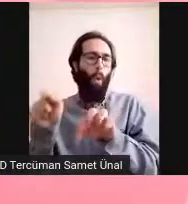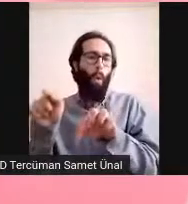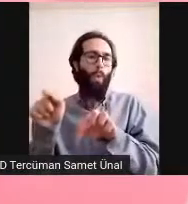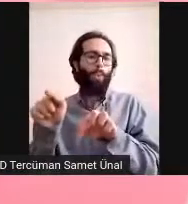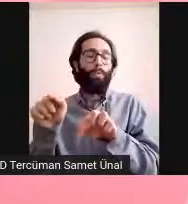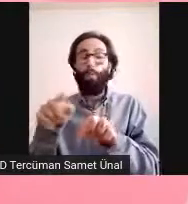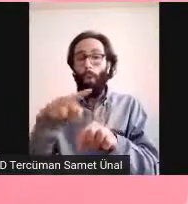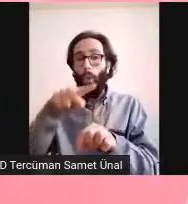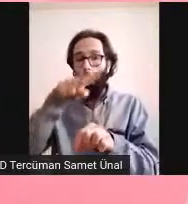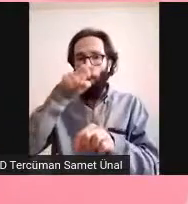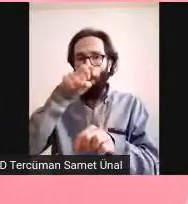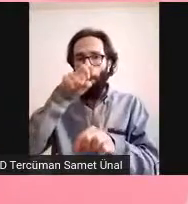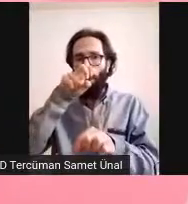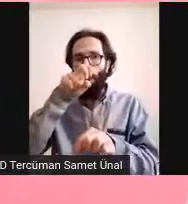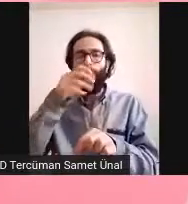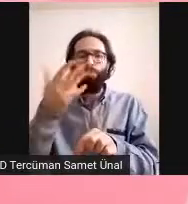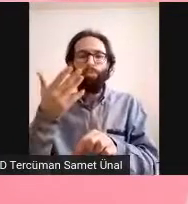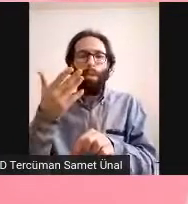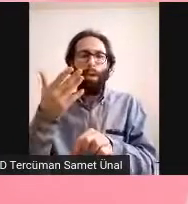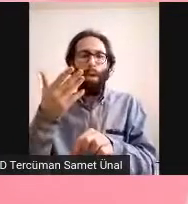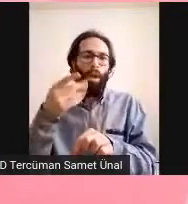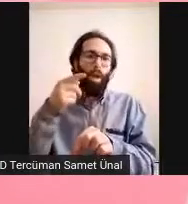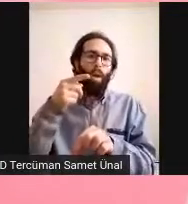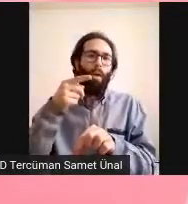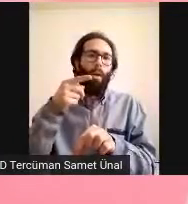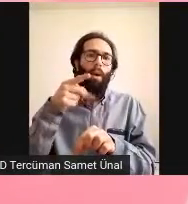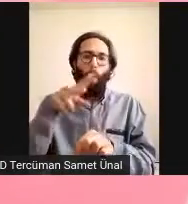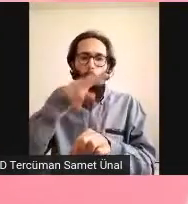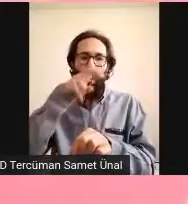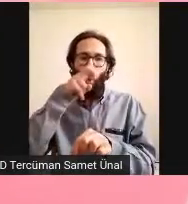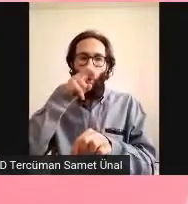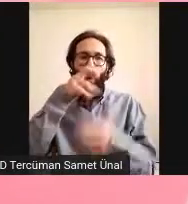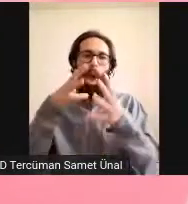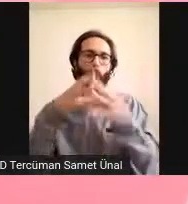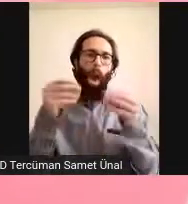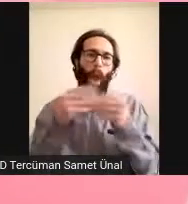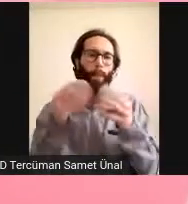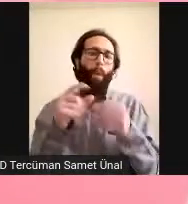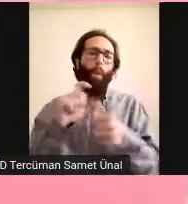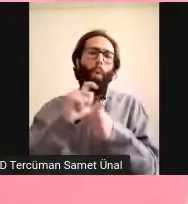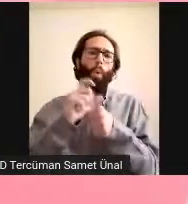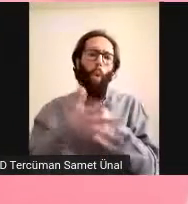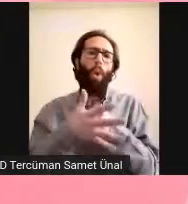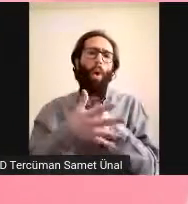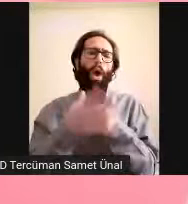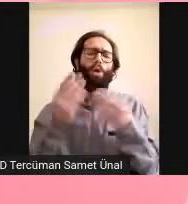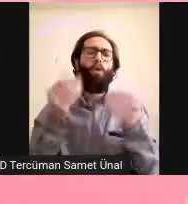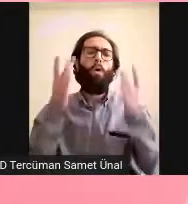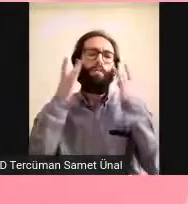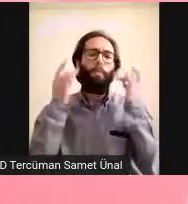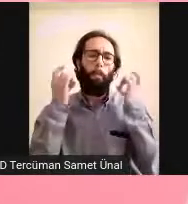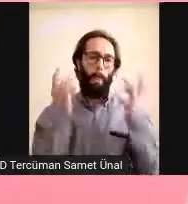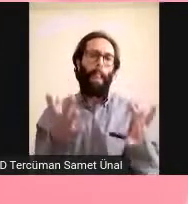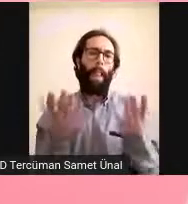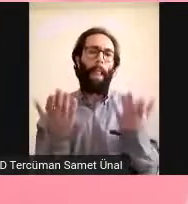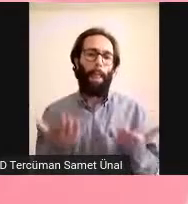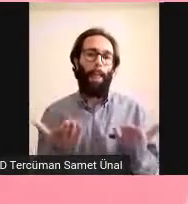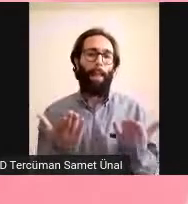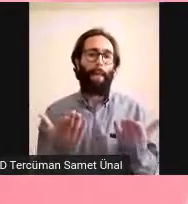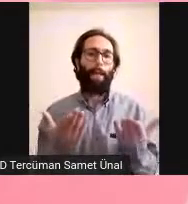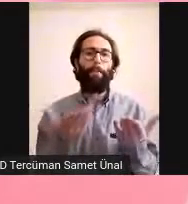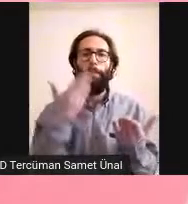güvenilir korona belirtici. Yani ben mesela şu anda boğazım şiş. Burnum biraz tıkalı.